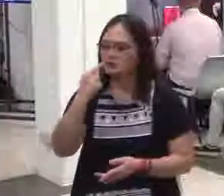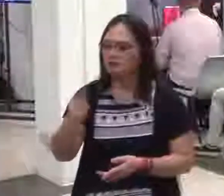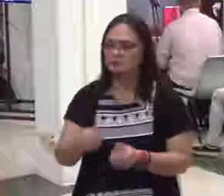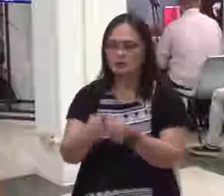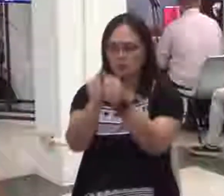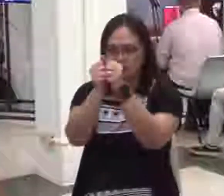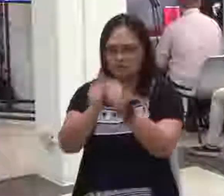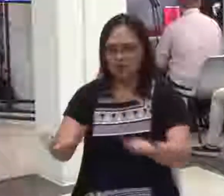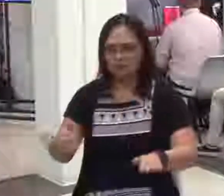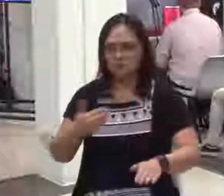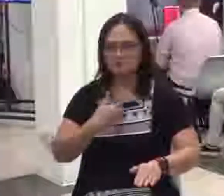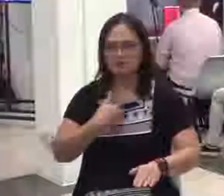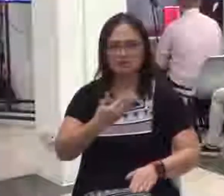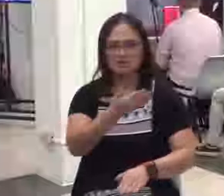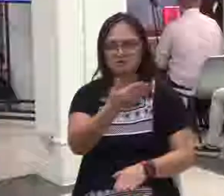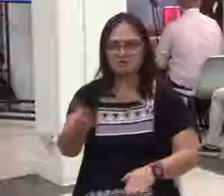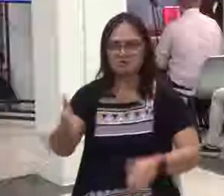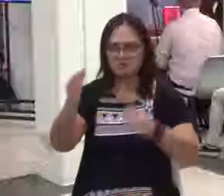nothing.